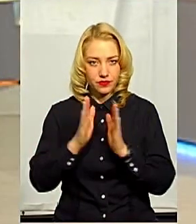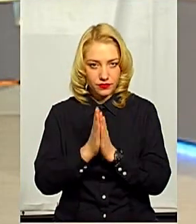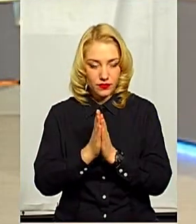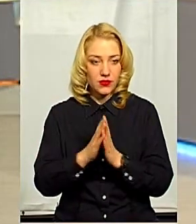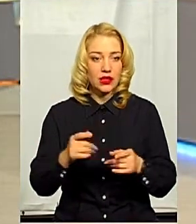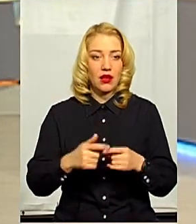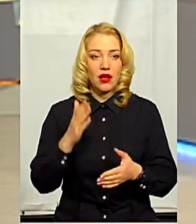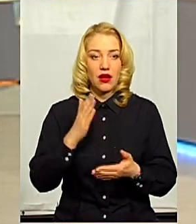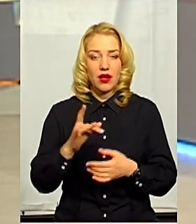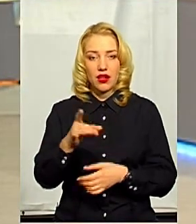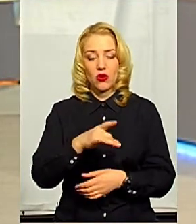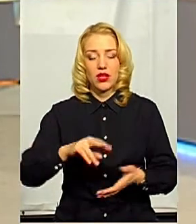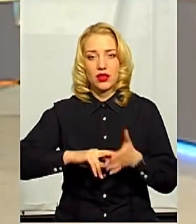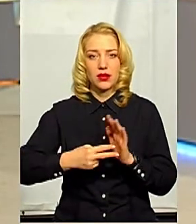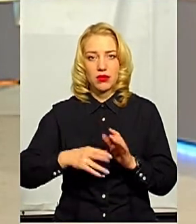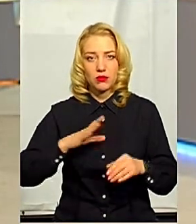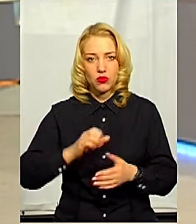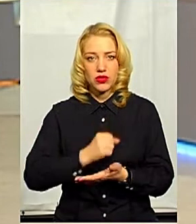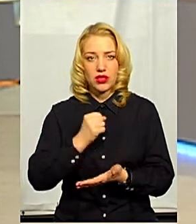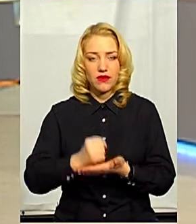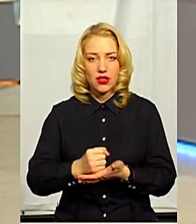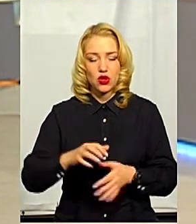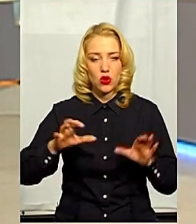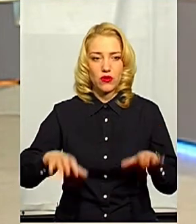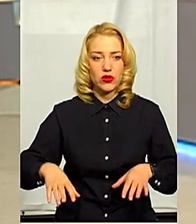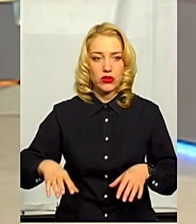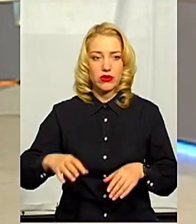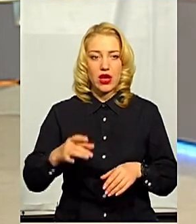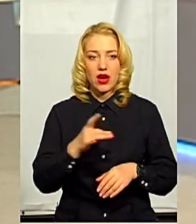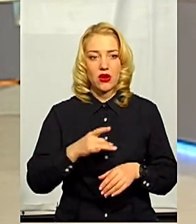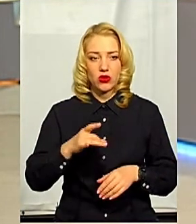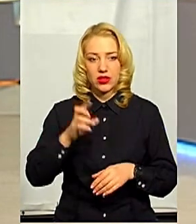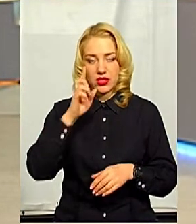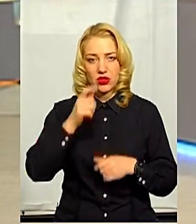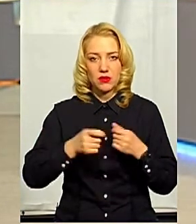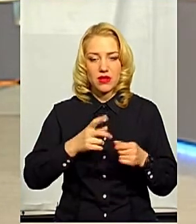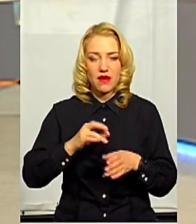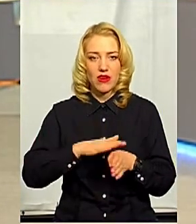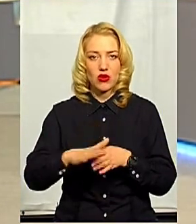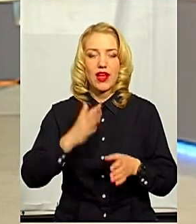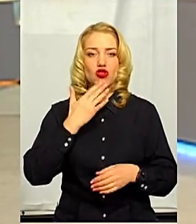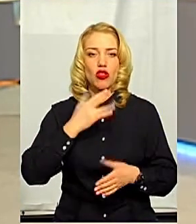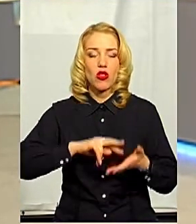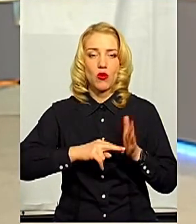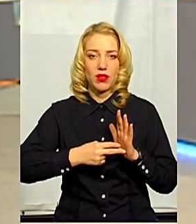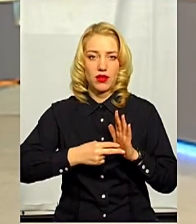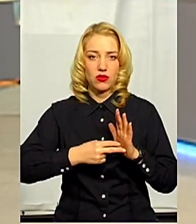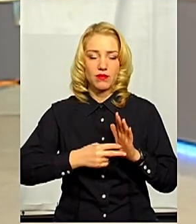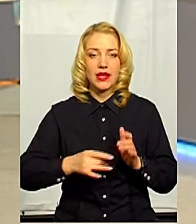Регіональний план, він затверджений головою Хмельницької обласної державної адміністрації на виконання національного плану.